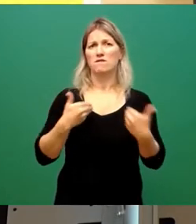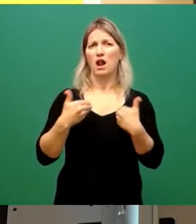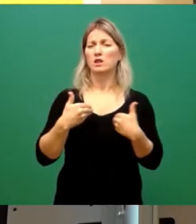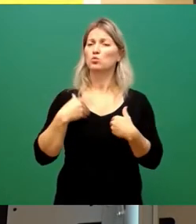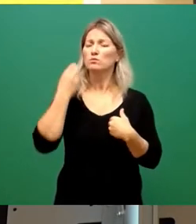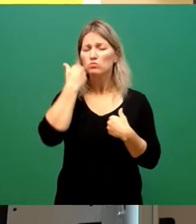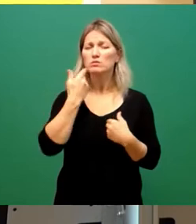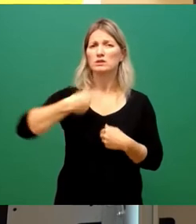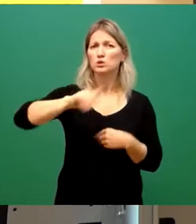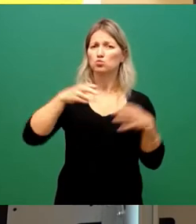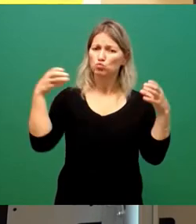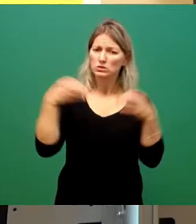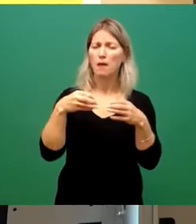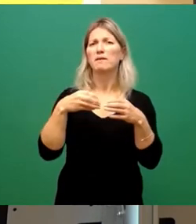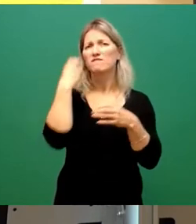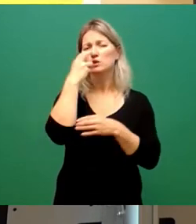nicht nur Destruktion betreibt.